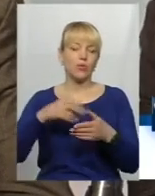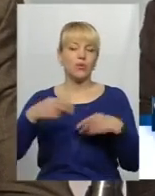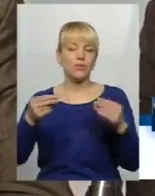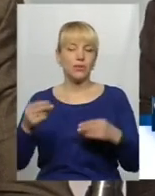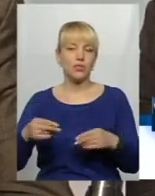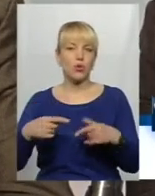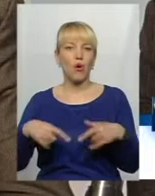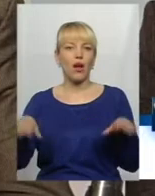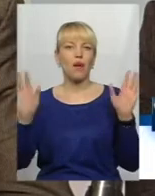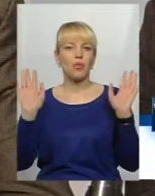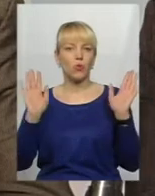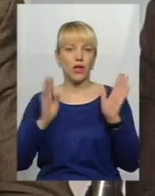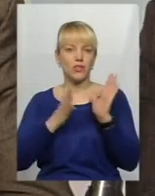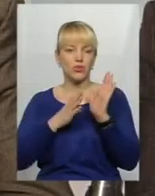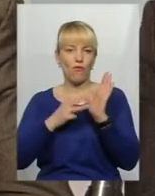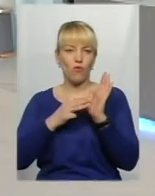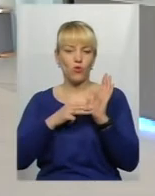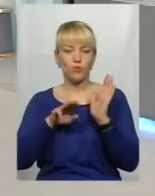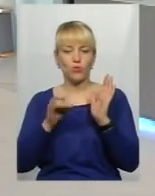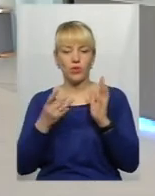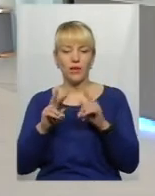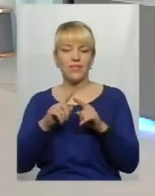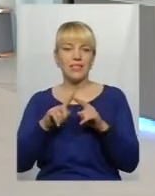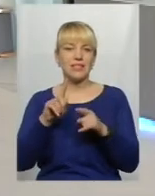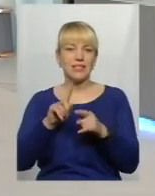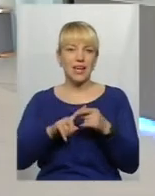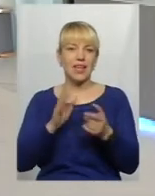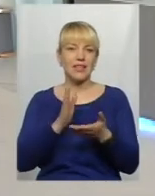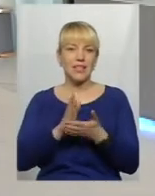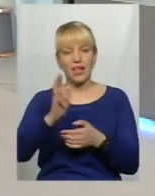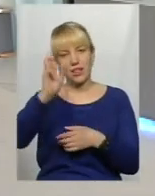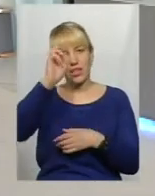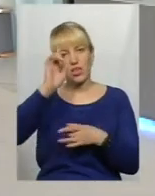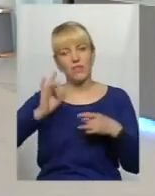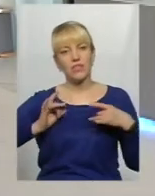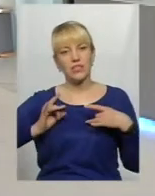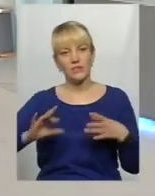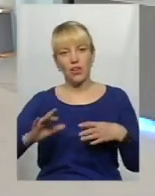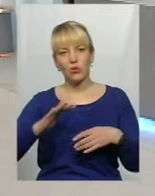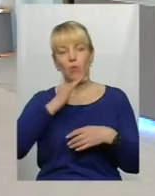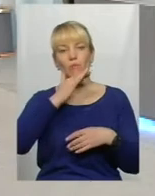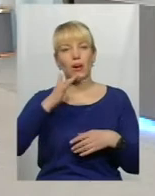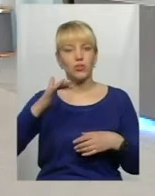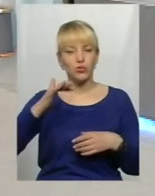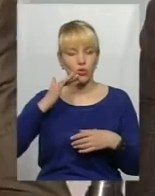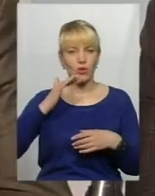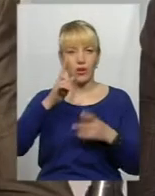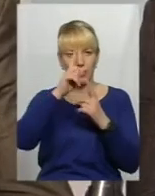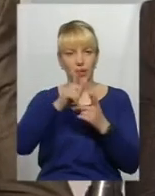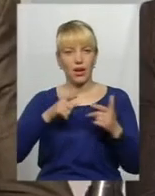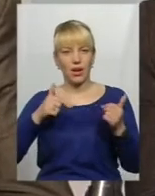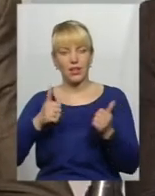І сьогодні, дійсно, це є державне свято у багатьох країнах європейських, хоча, до речі, не в усіх. І